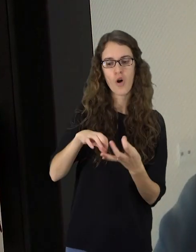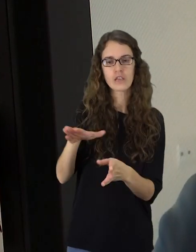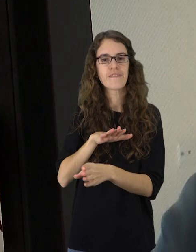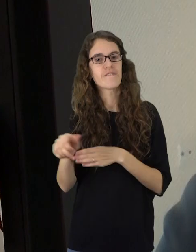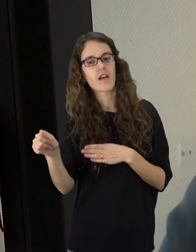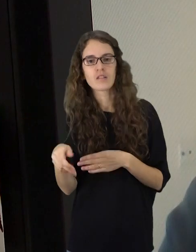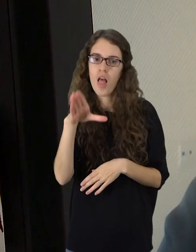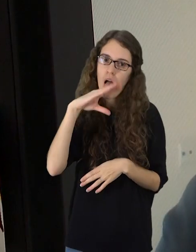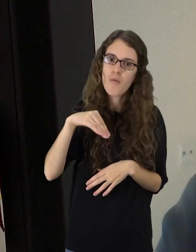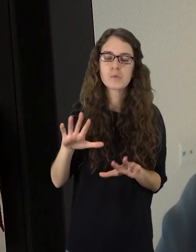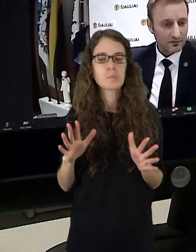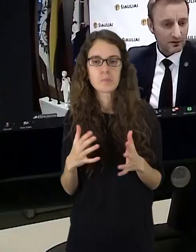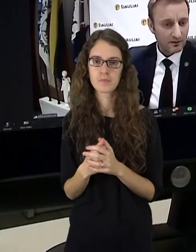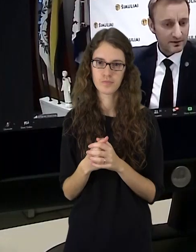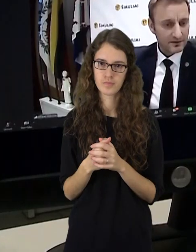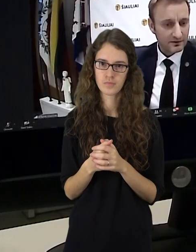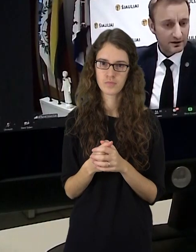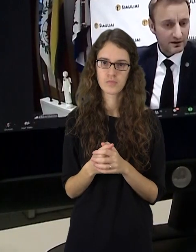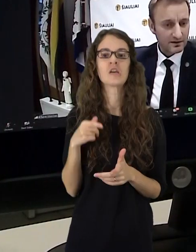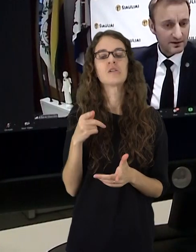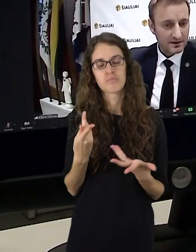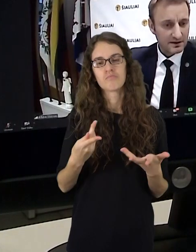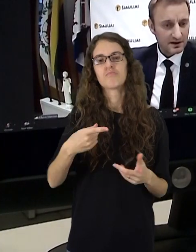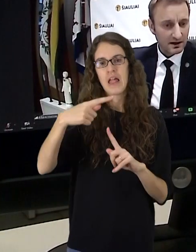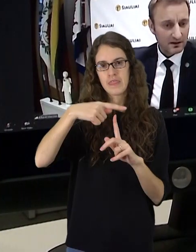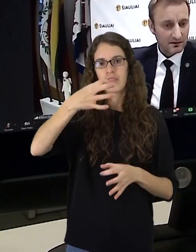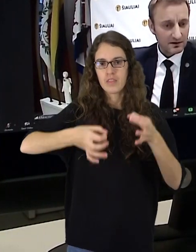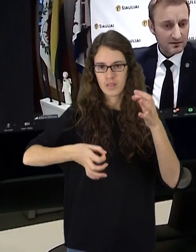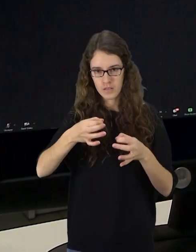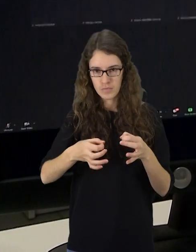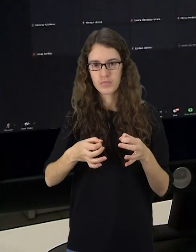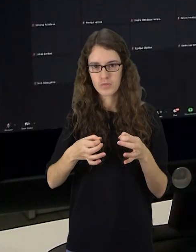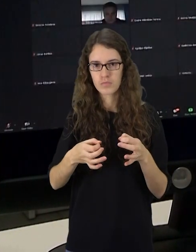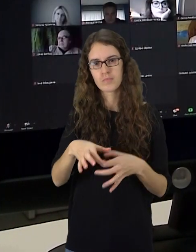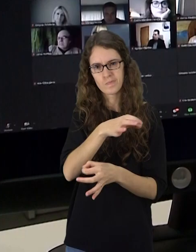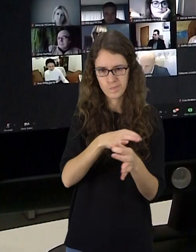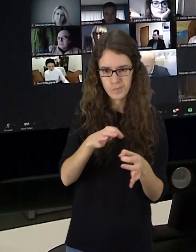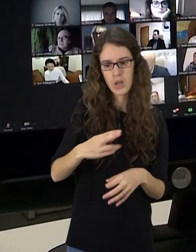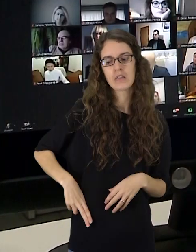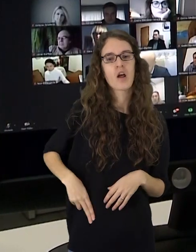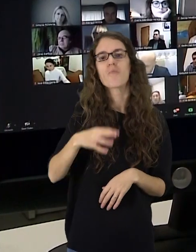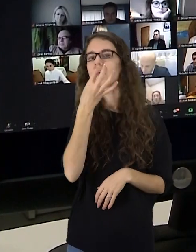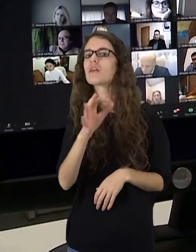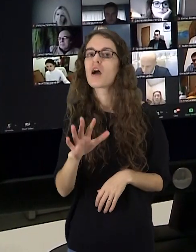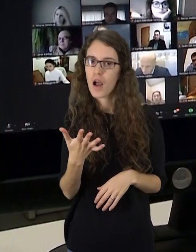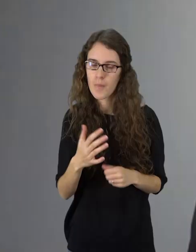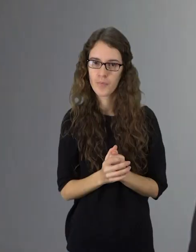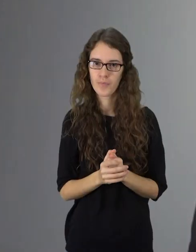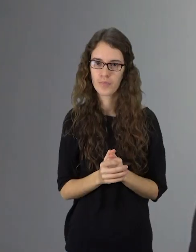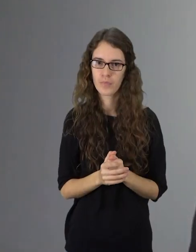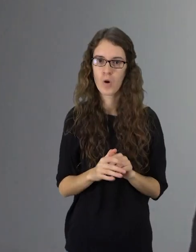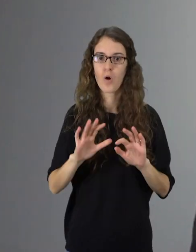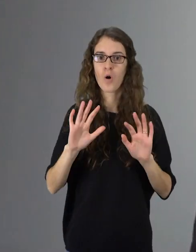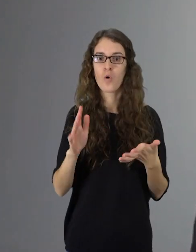įgyvendenimo procesas ir sparta. Visgi Šiauliu regionu atlikų tvarkymo centro direktoris turėjo savų argumentų. Ir jeigu kažkodant